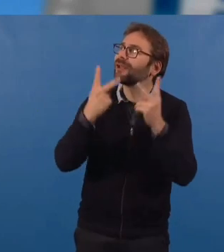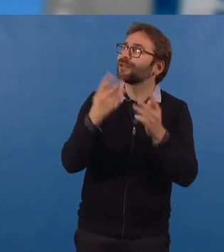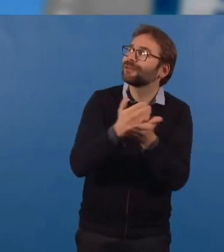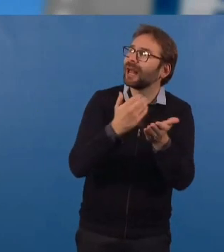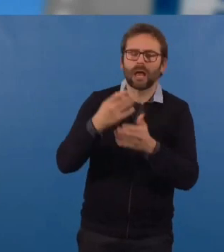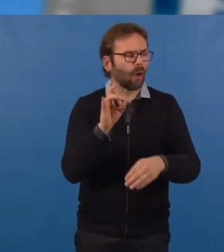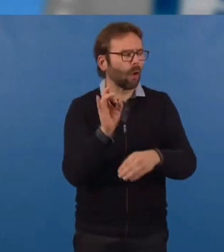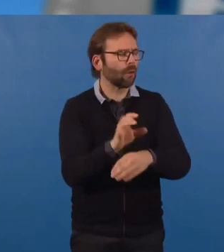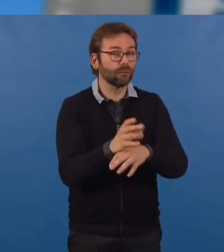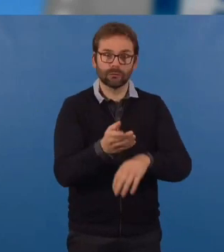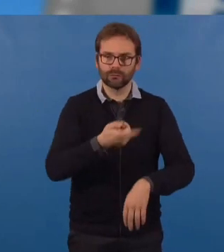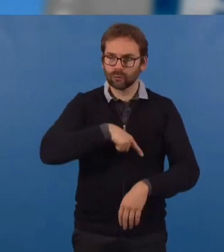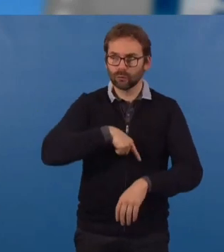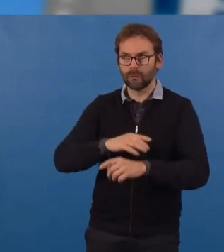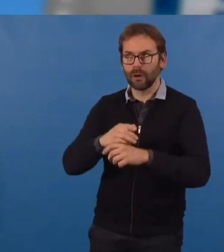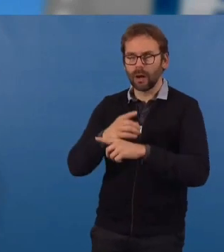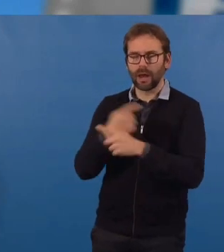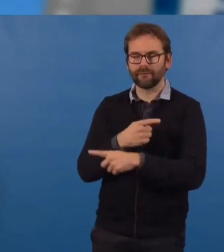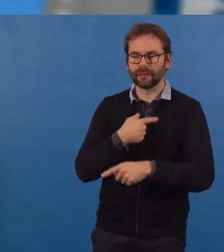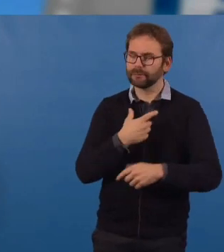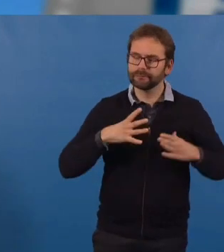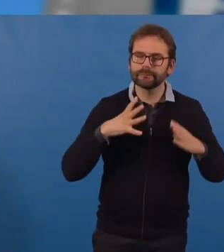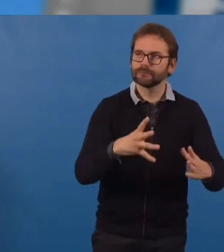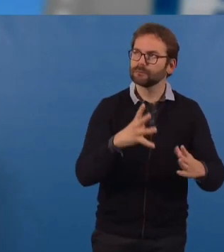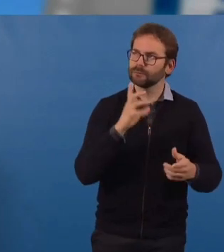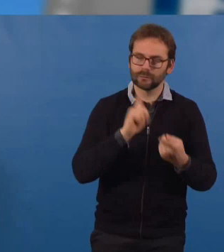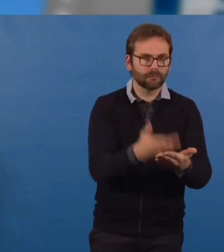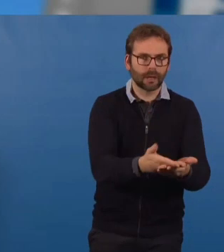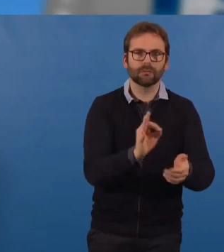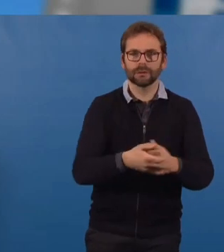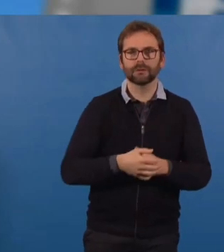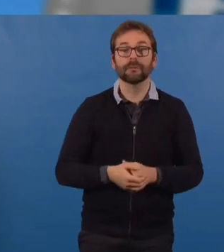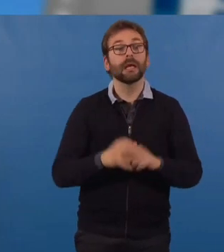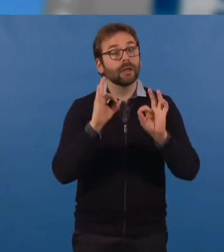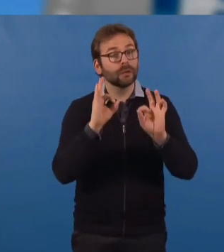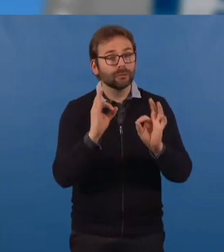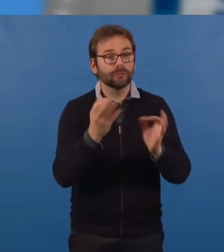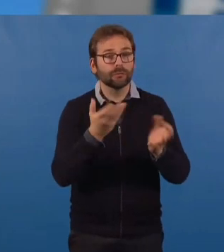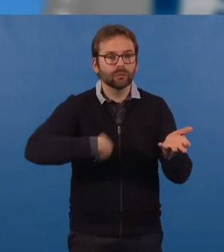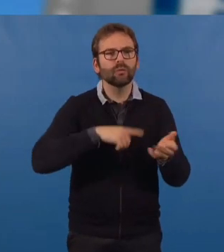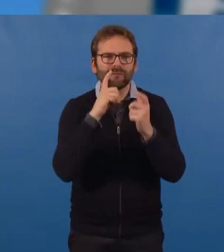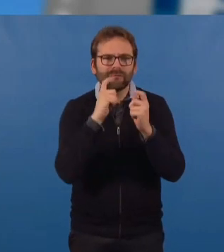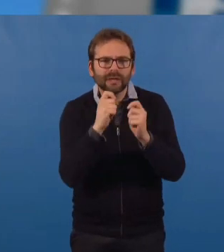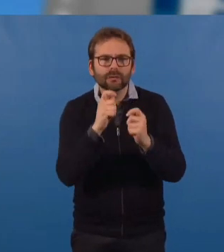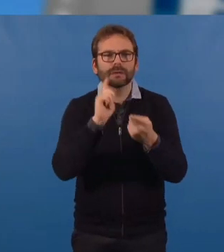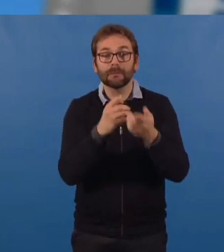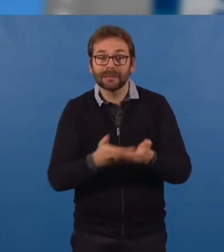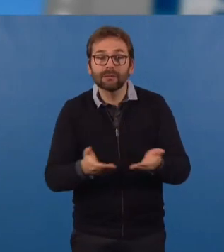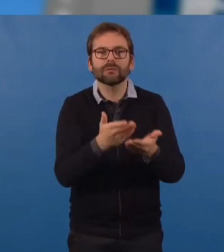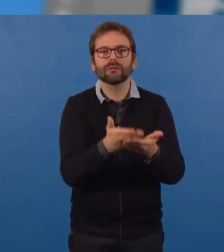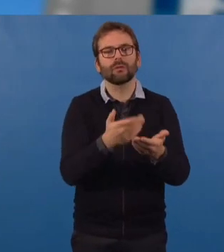nous assumons prendre notre part à Nantes Métropole. Nous continuerons d'ailleurs à être attentifs dans ce cadre à la nécessaire